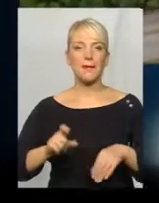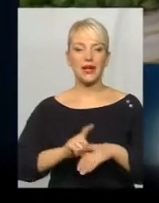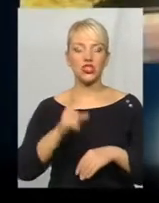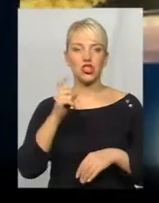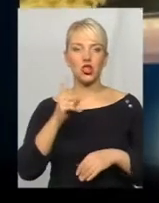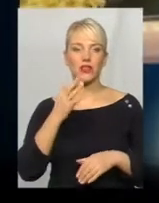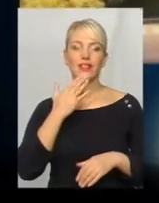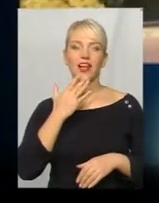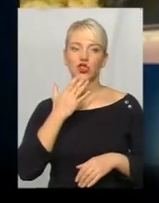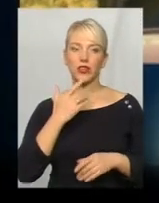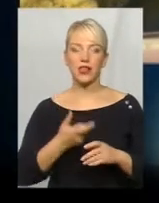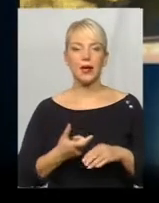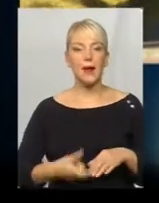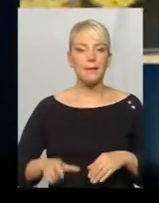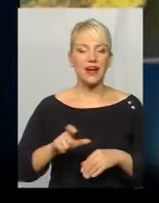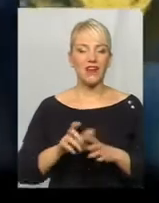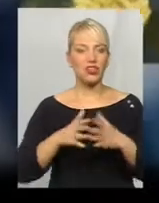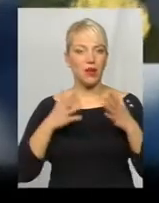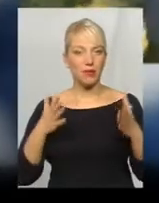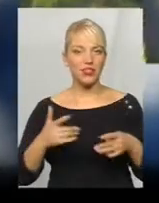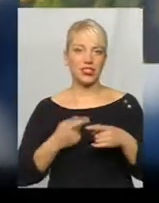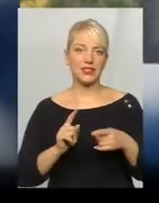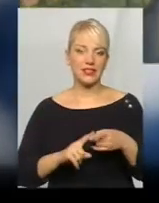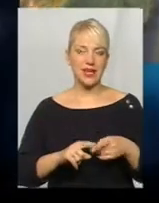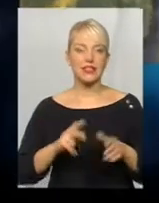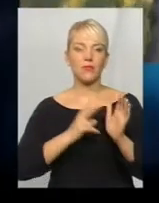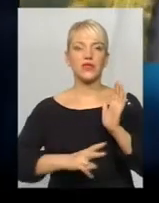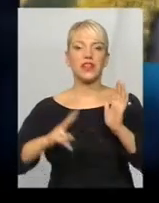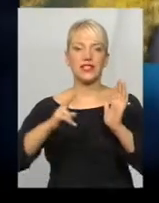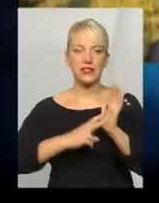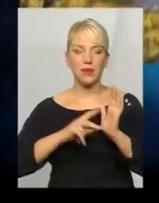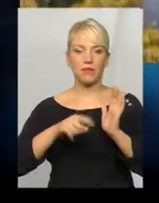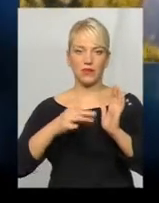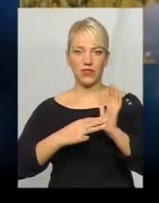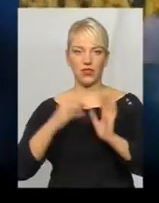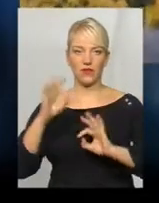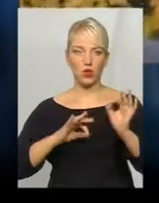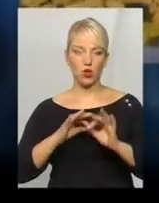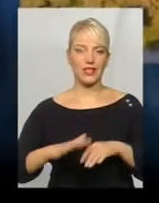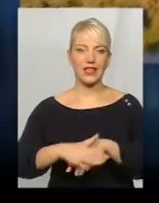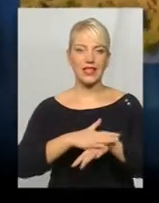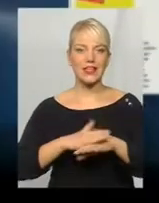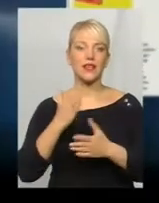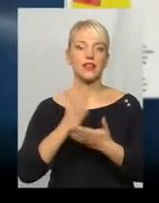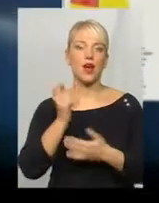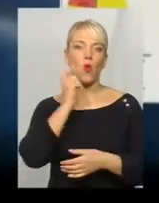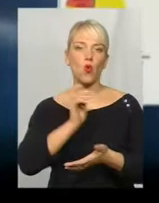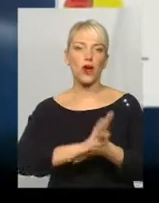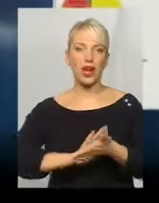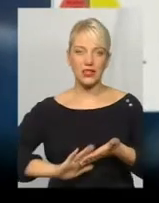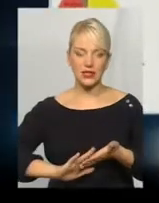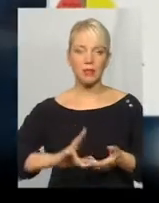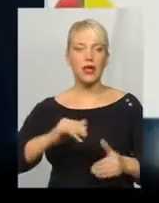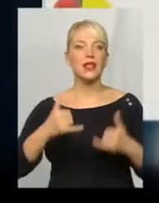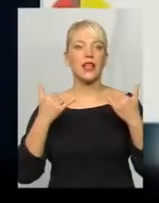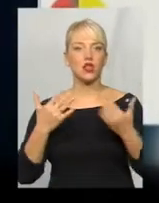національностей. Переважна більшість, а саме 77,8% населення є українцями. Однак